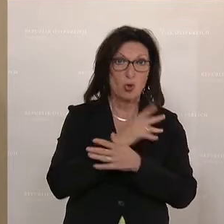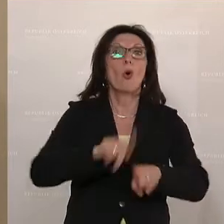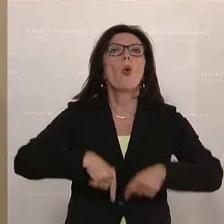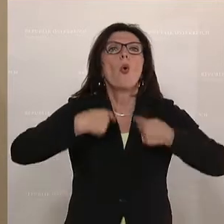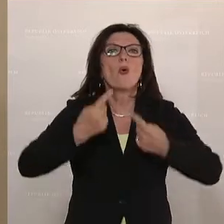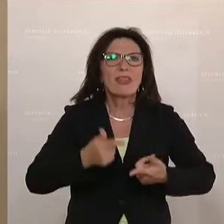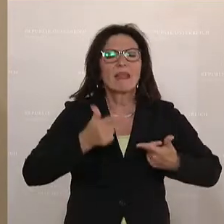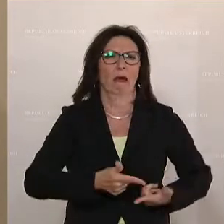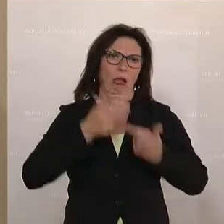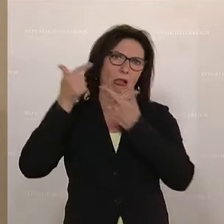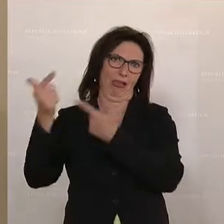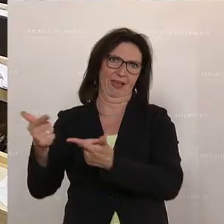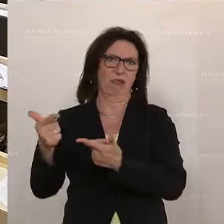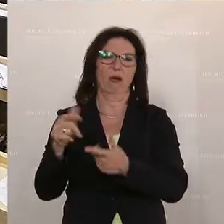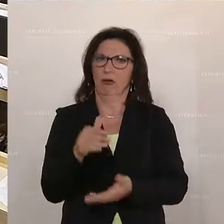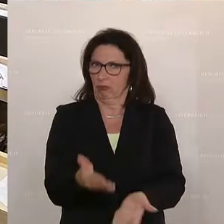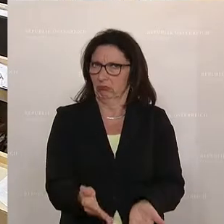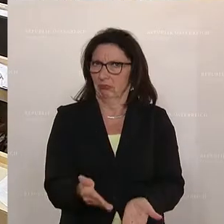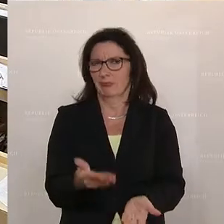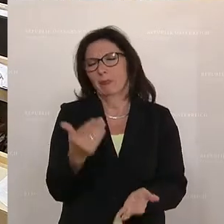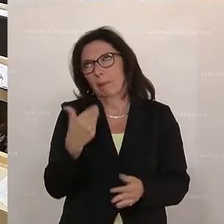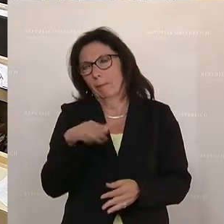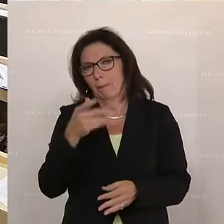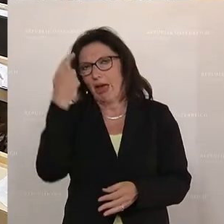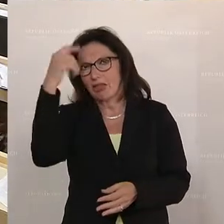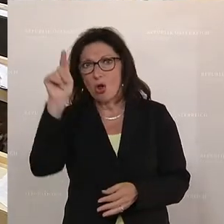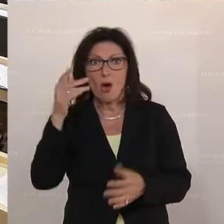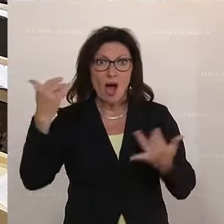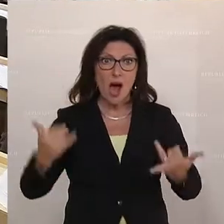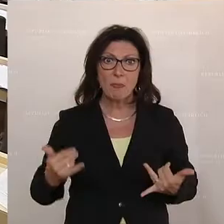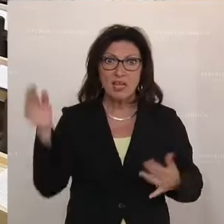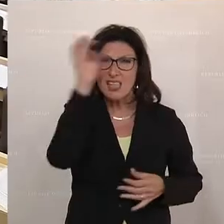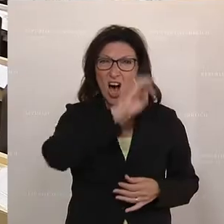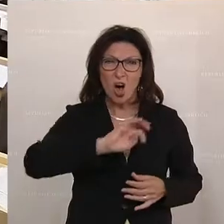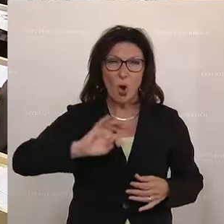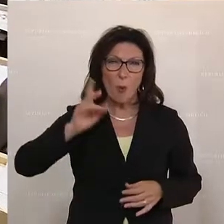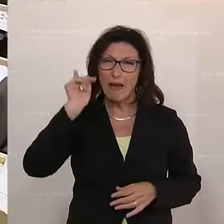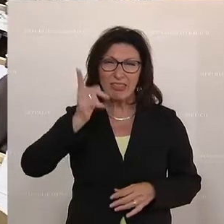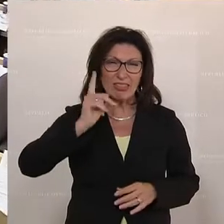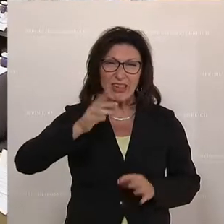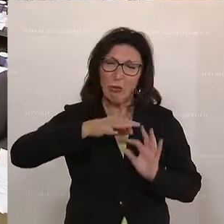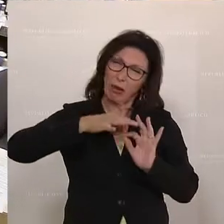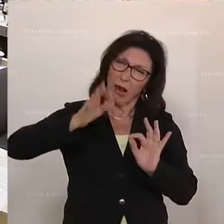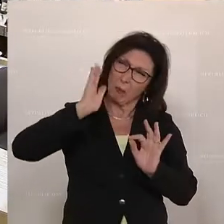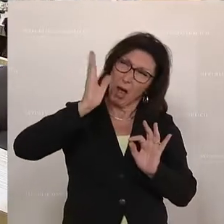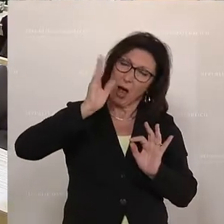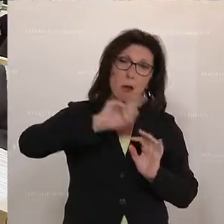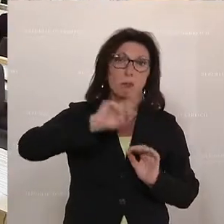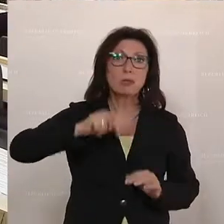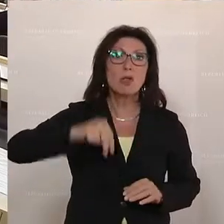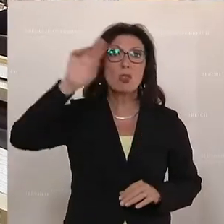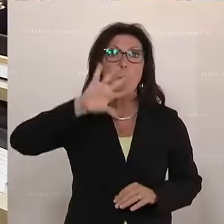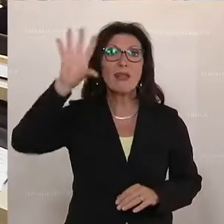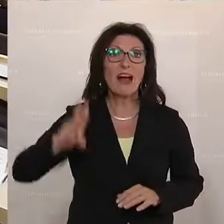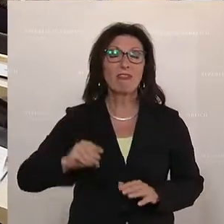Perverse an dem System, dass die Lebendtiertransporte über tausende Kilometer quer durch Europa bis nach Nordafrika gestattet sind und dass das dann günstig